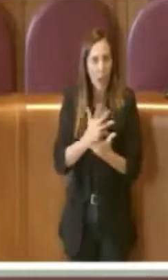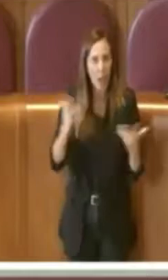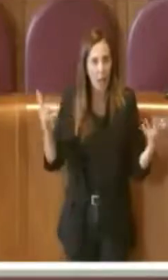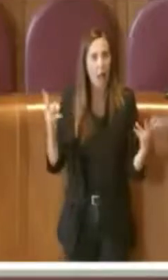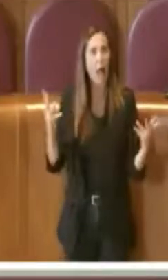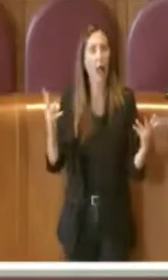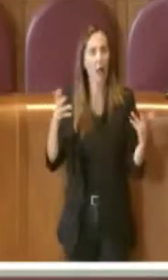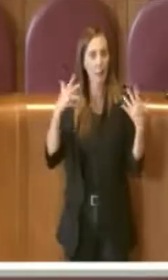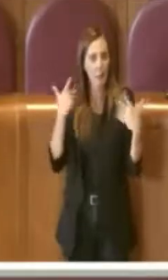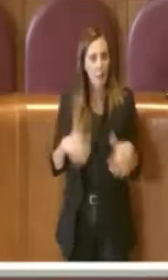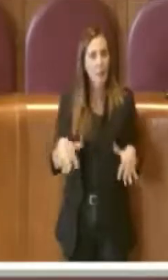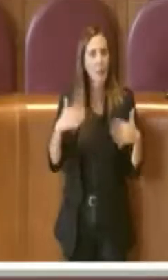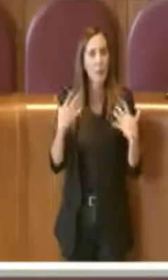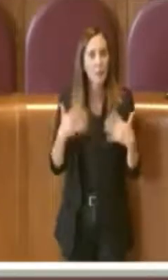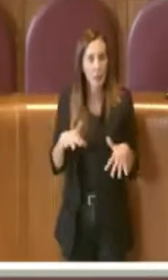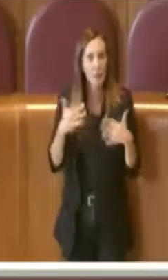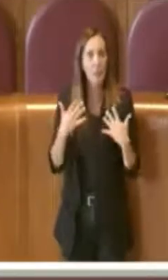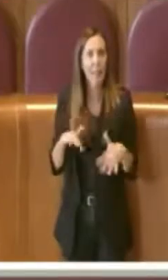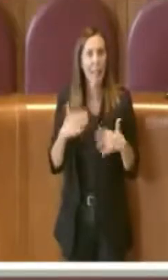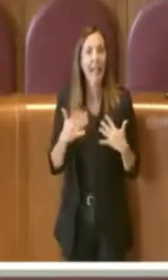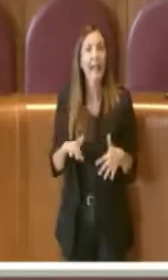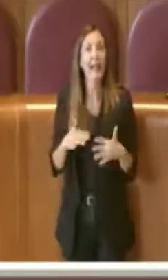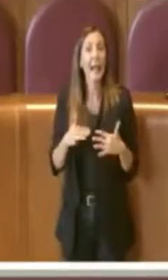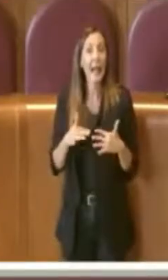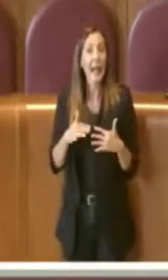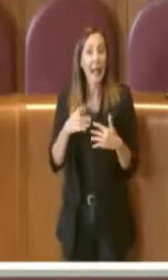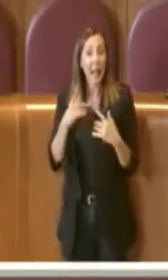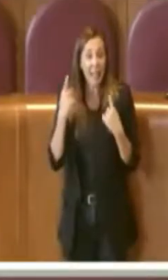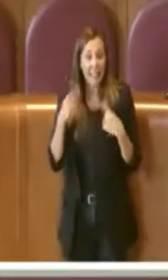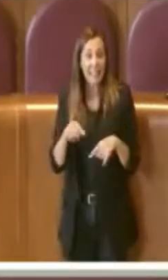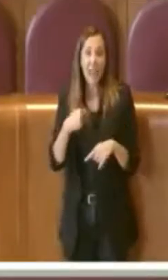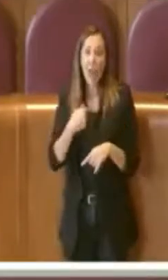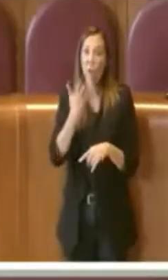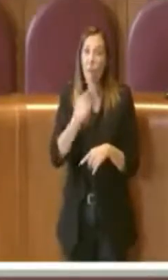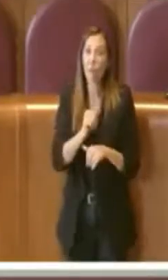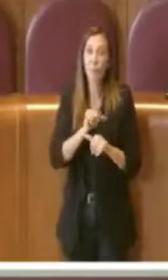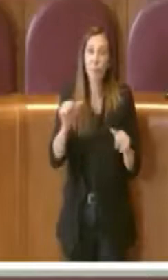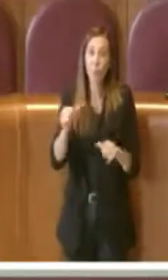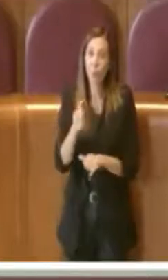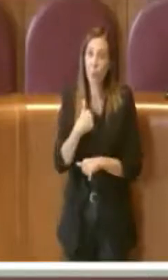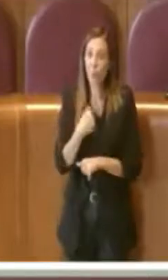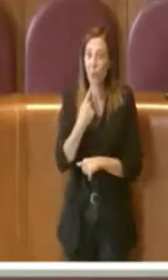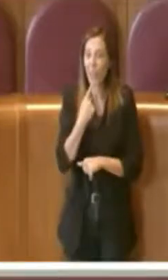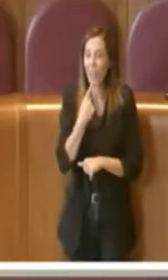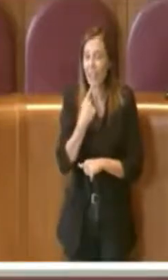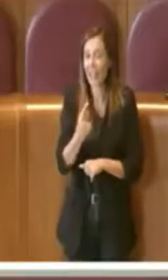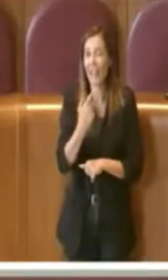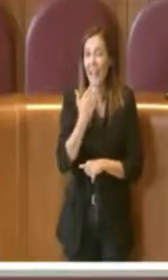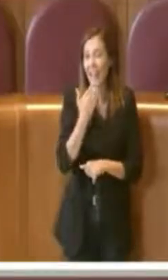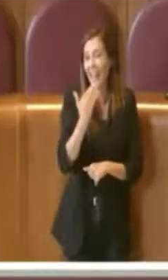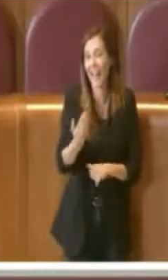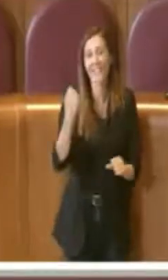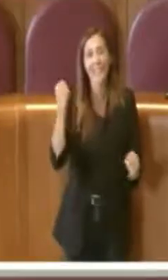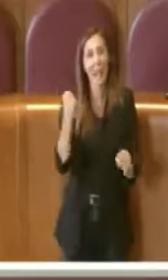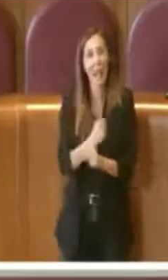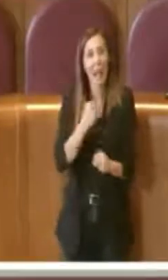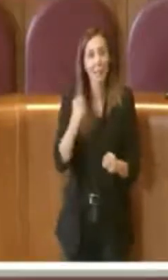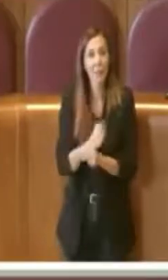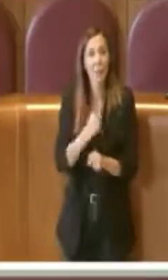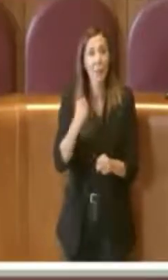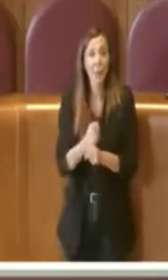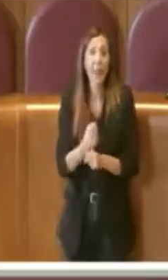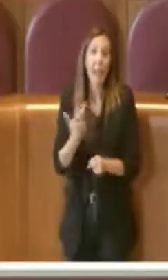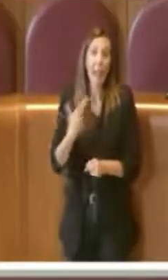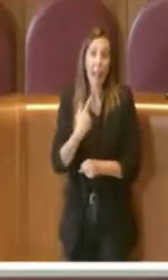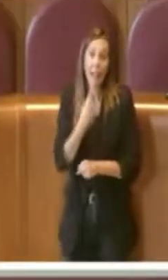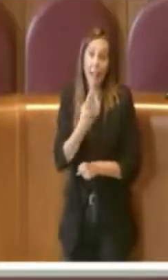elevata, per cui era solo per fare un ringraziamento al grande lavoro che è stato fatto e augurare buona